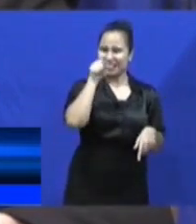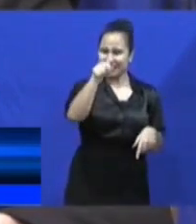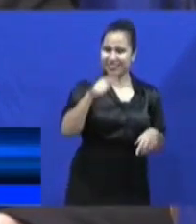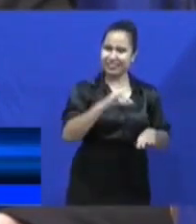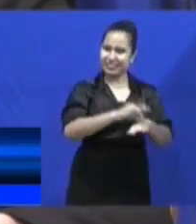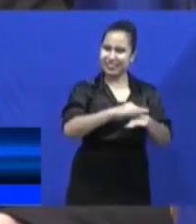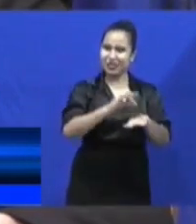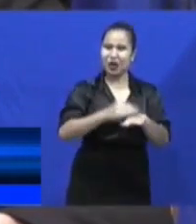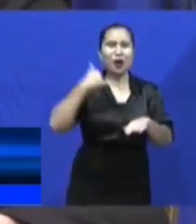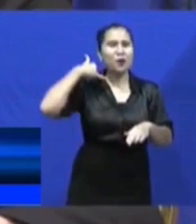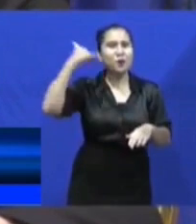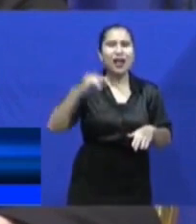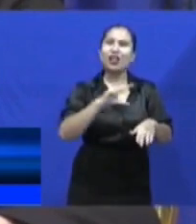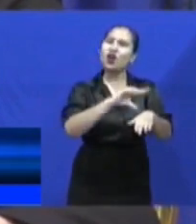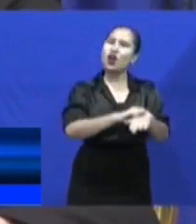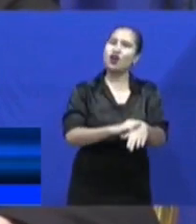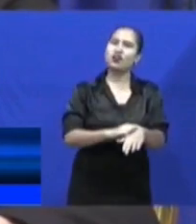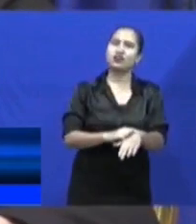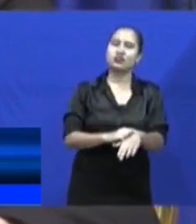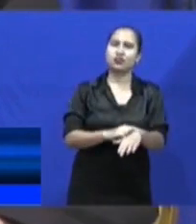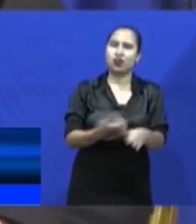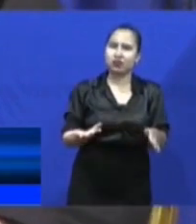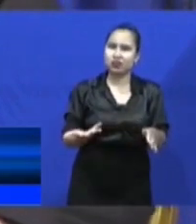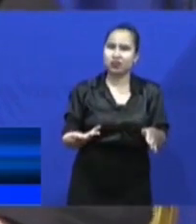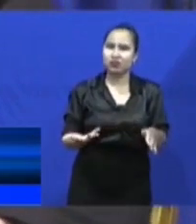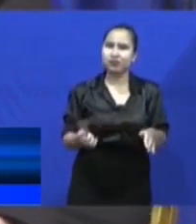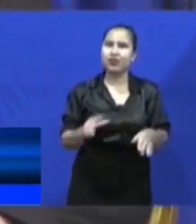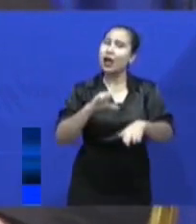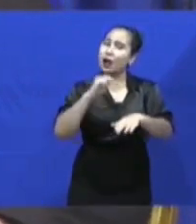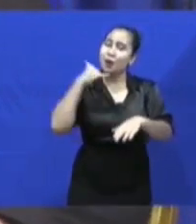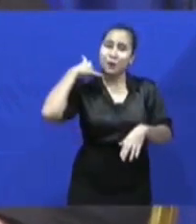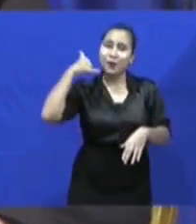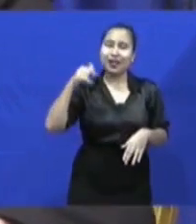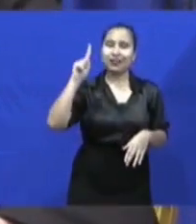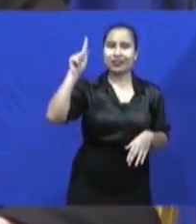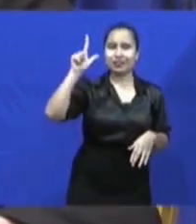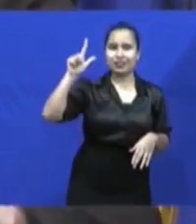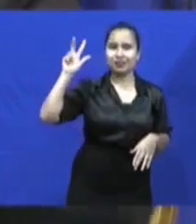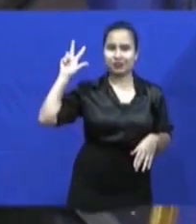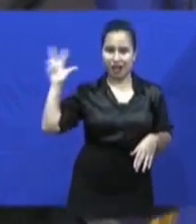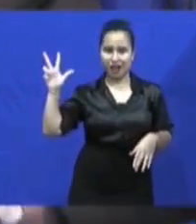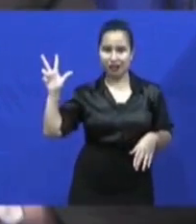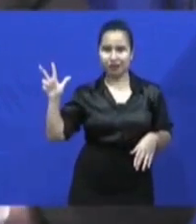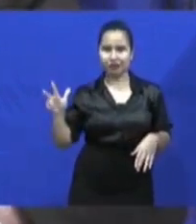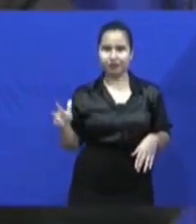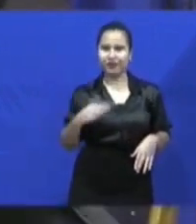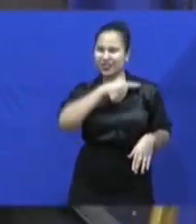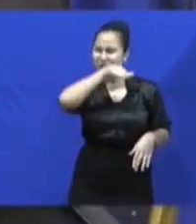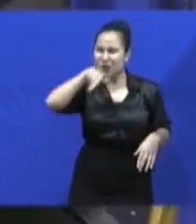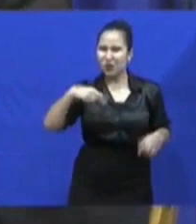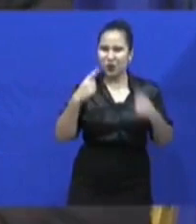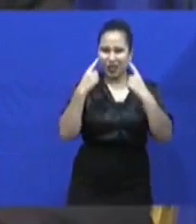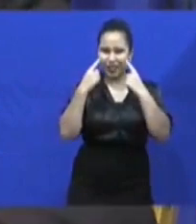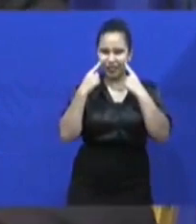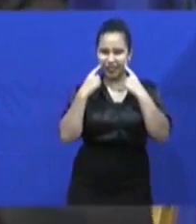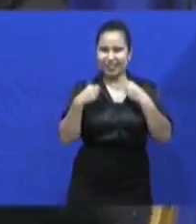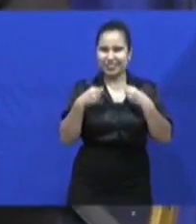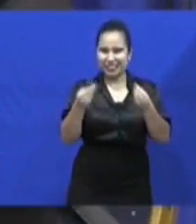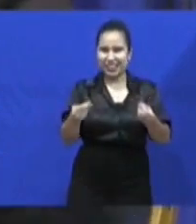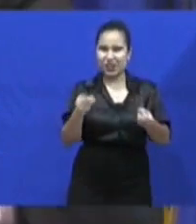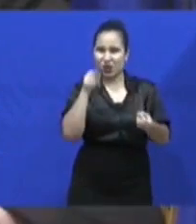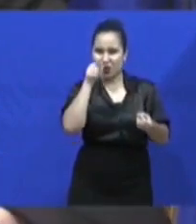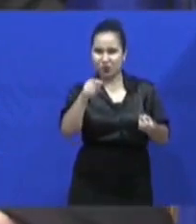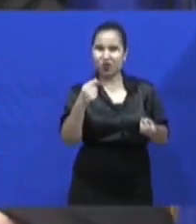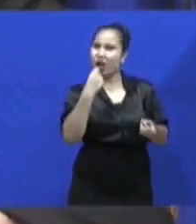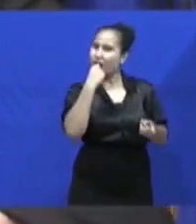huisdokter. Meld het, laten we het weten. Laten we de gelegenheid krijgen om te onderzoeken, om je te gaan swappen,